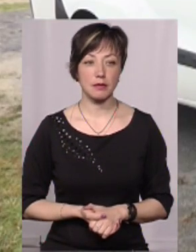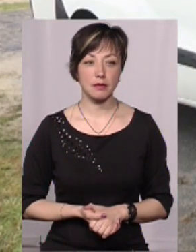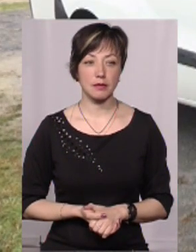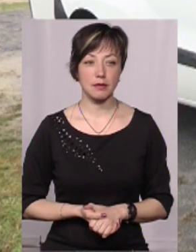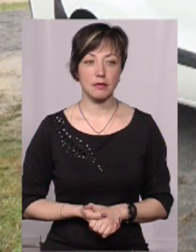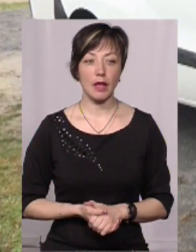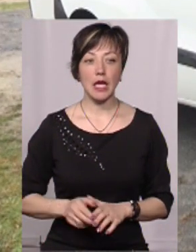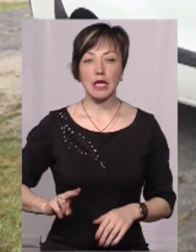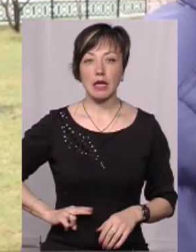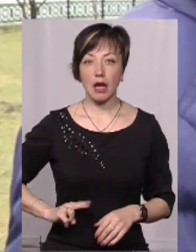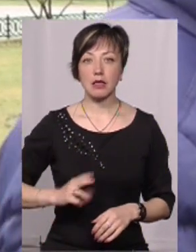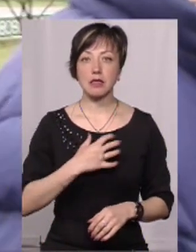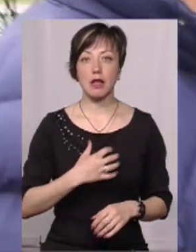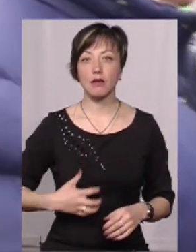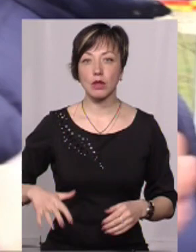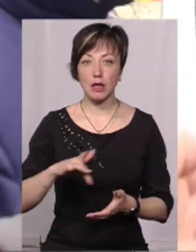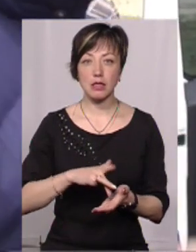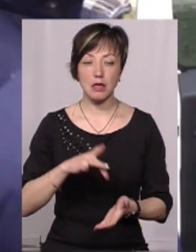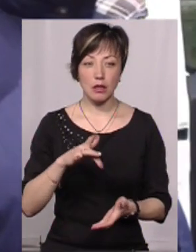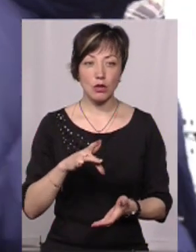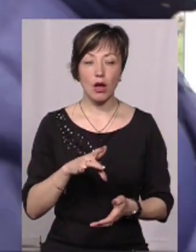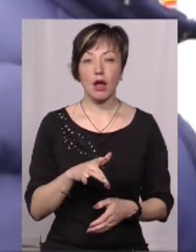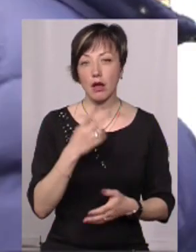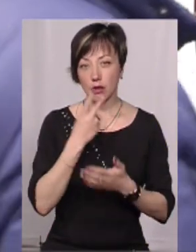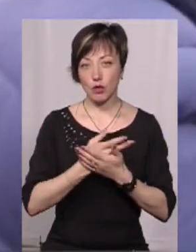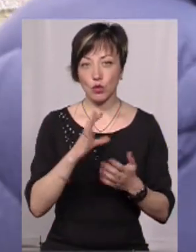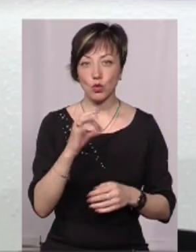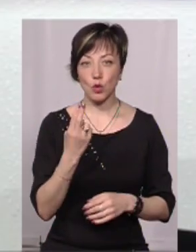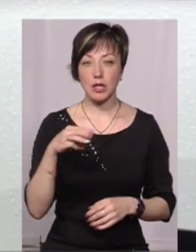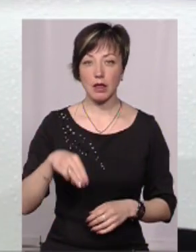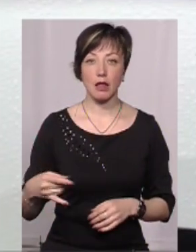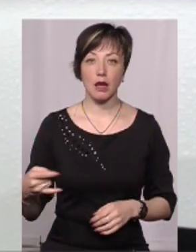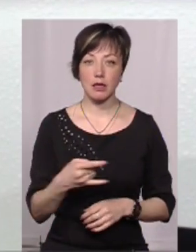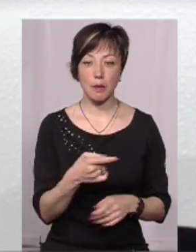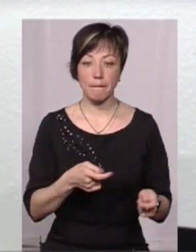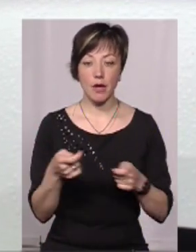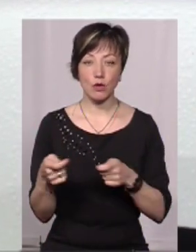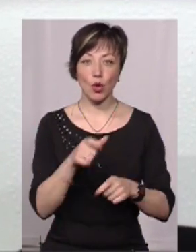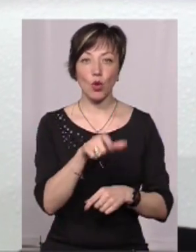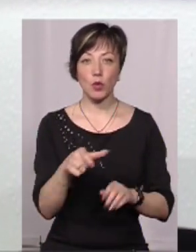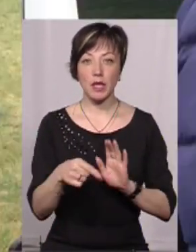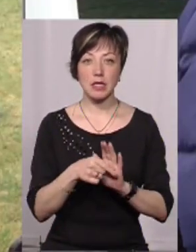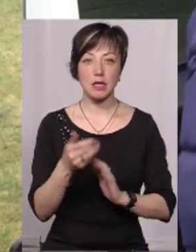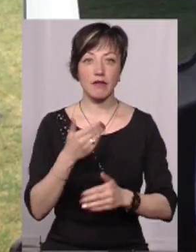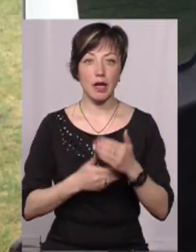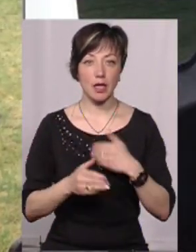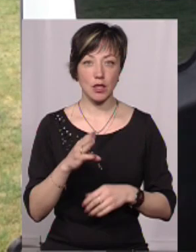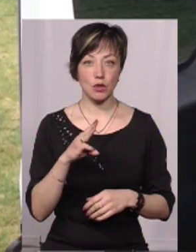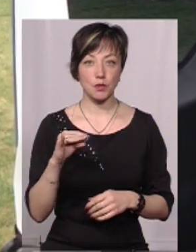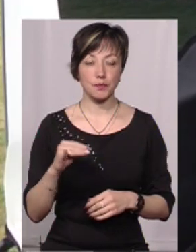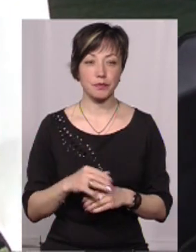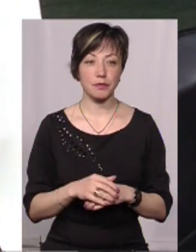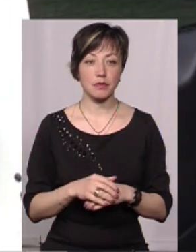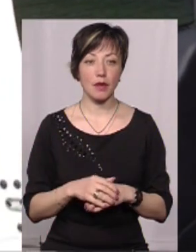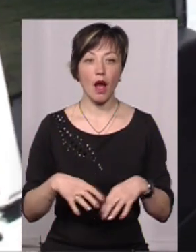Директор Славутського терцентру Микола Пламарчук демонструє соціальне таксі, яким перевозять людей з інвалідністю. Автомобіль